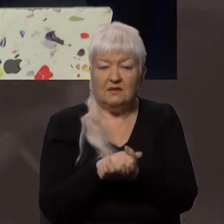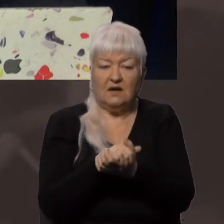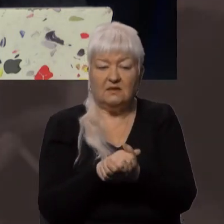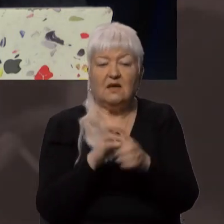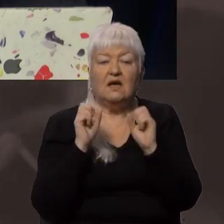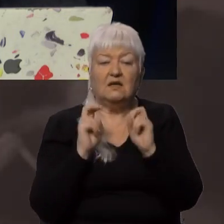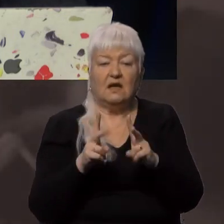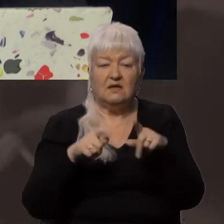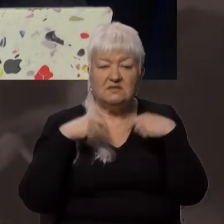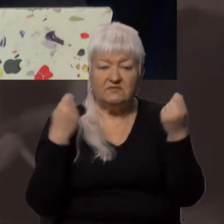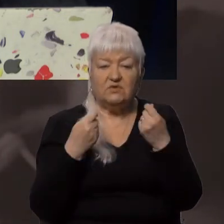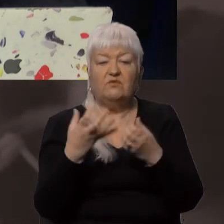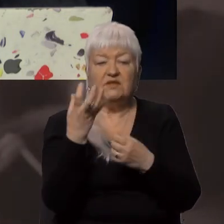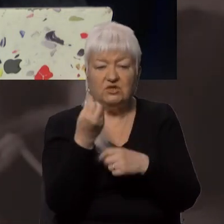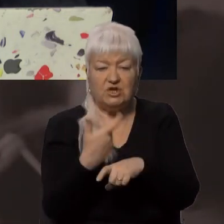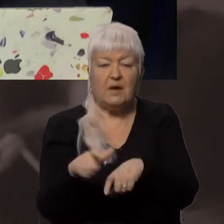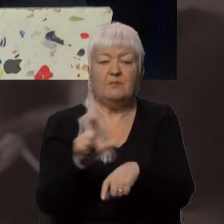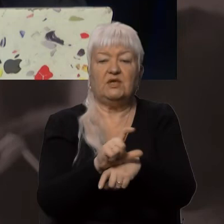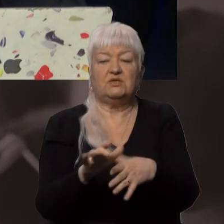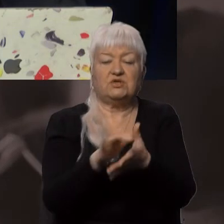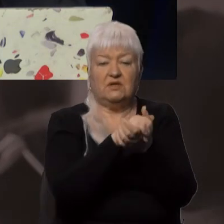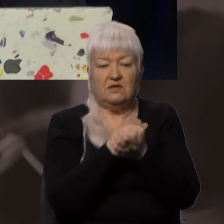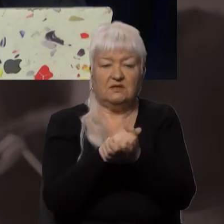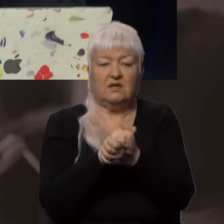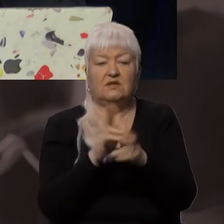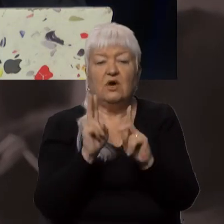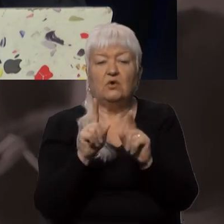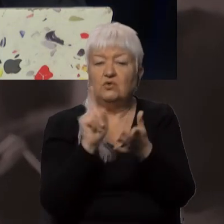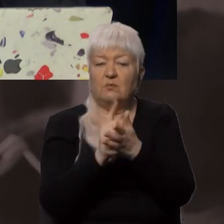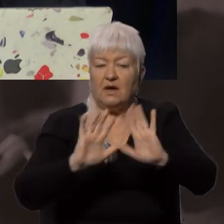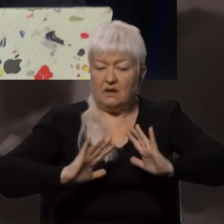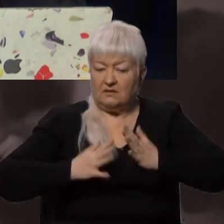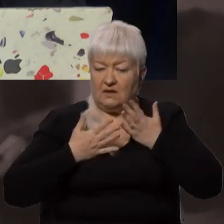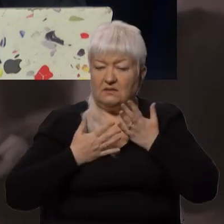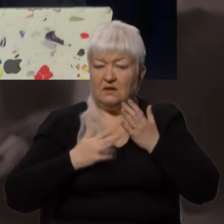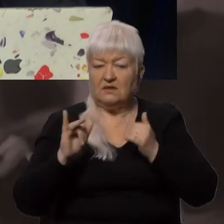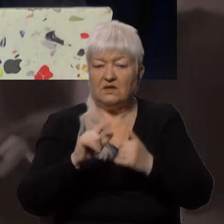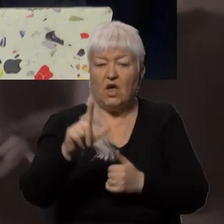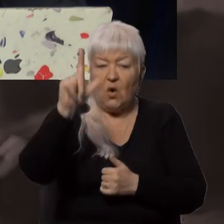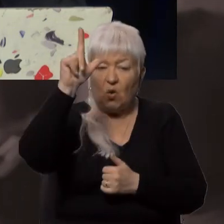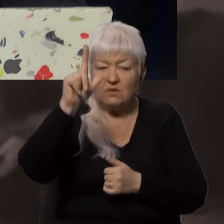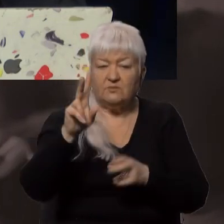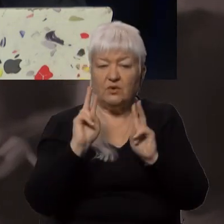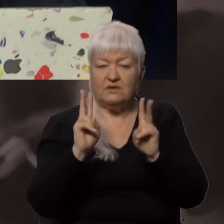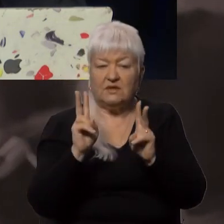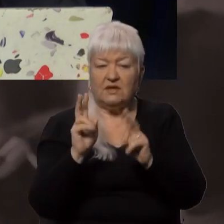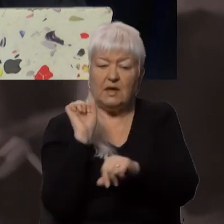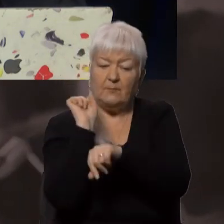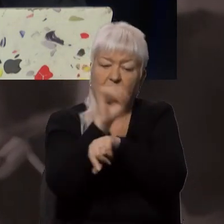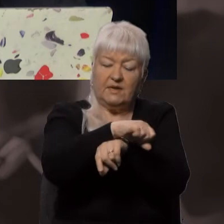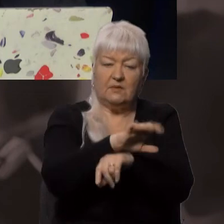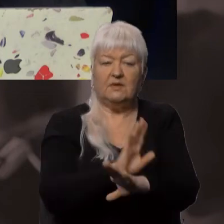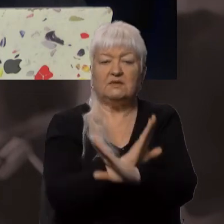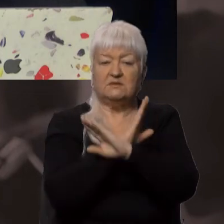Ще більше єднатись. Хто має надихати? Саме має надихати і Господь, який переміг смерть,